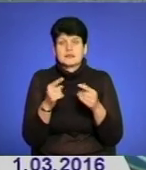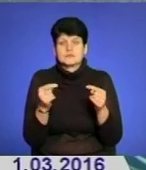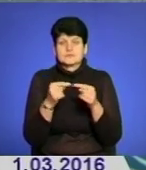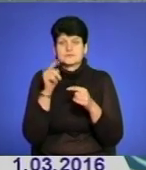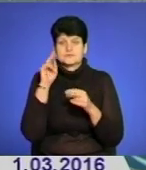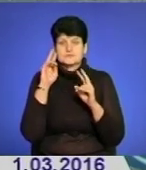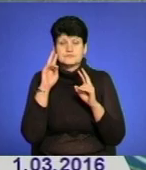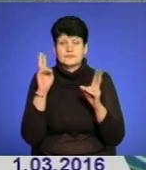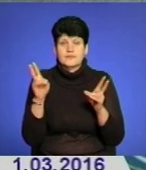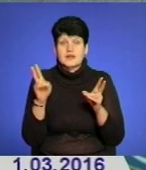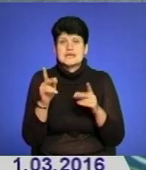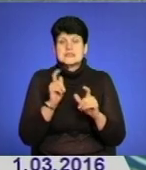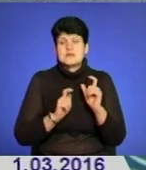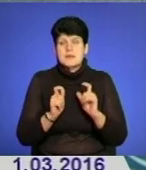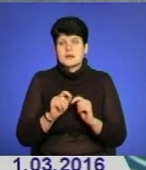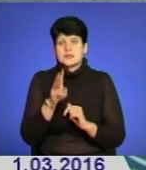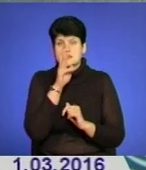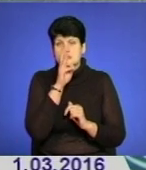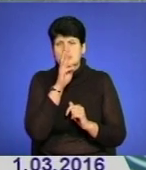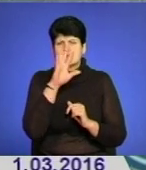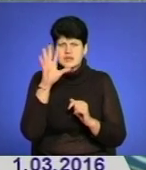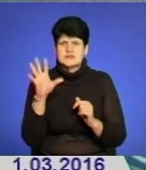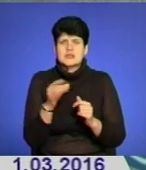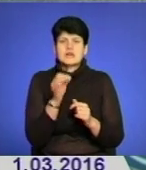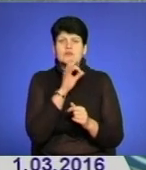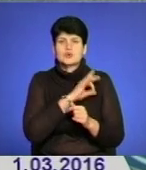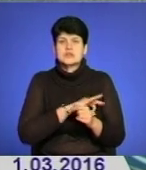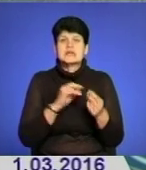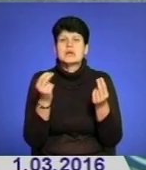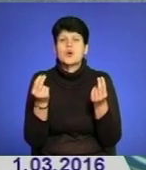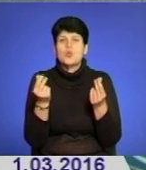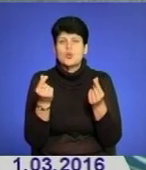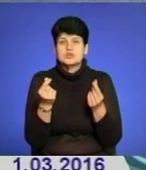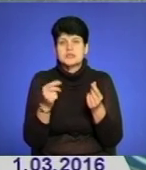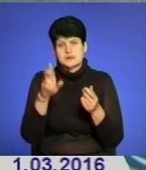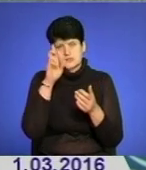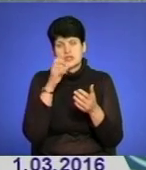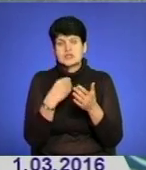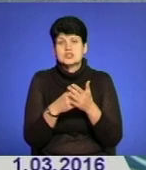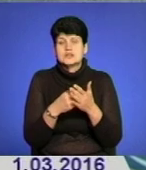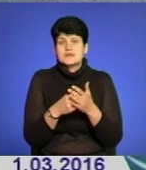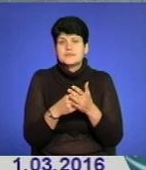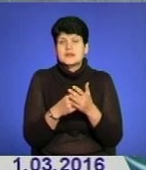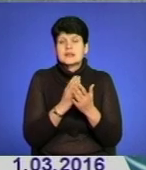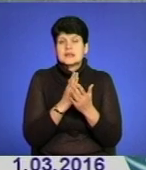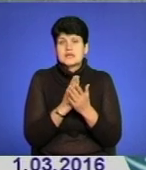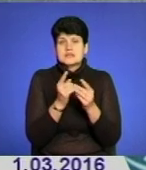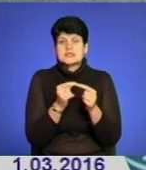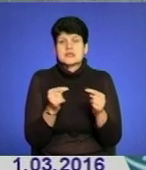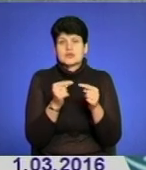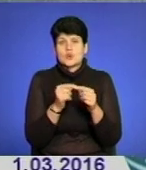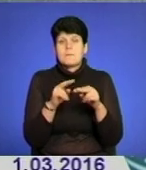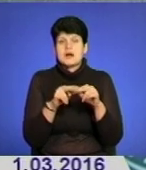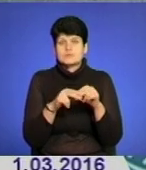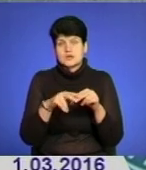Стипендія, заробітна плата і взагалі використання коштів бюджетних здійснюється відповідно до паспорта